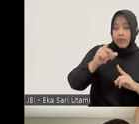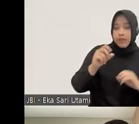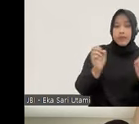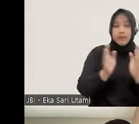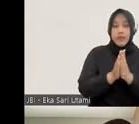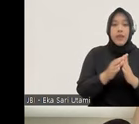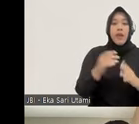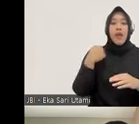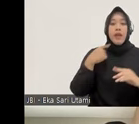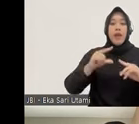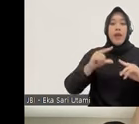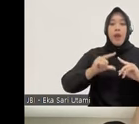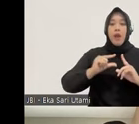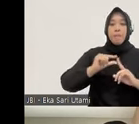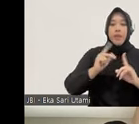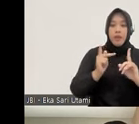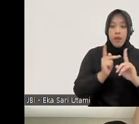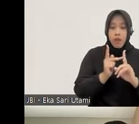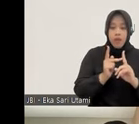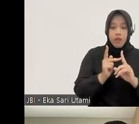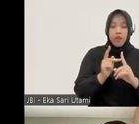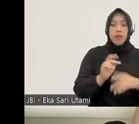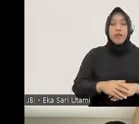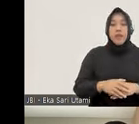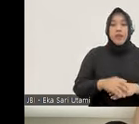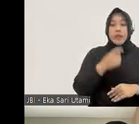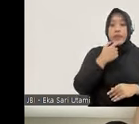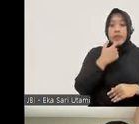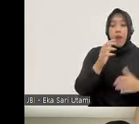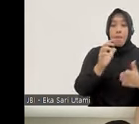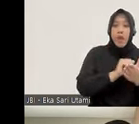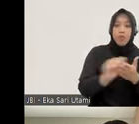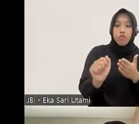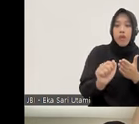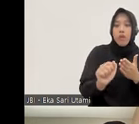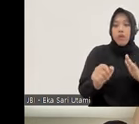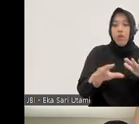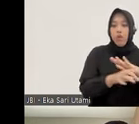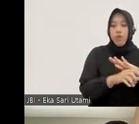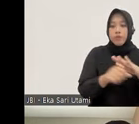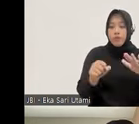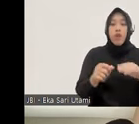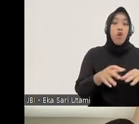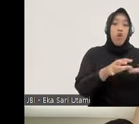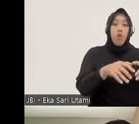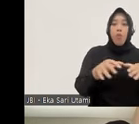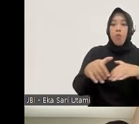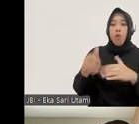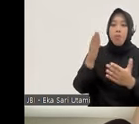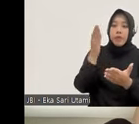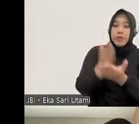hukum. Kalau kita bicara tentang pemberantasan korupsi, maka stakeholder penegak hukumnya itu ada tiga.